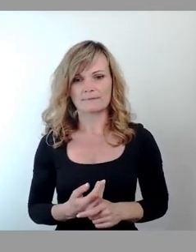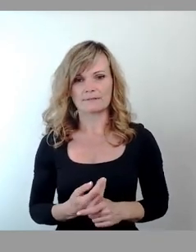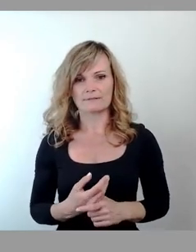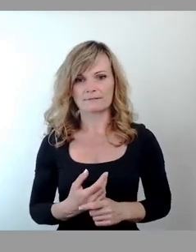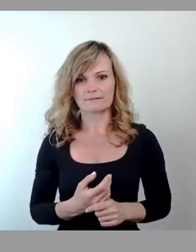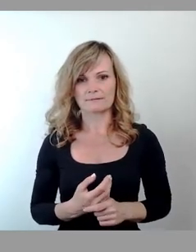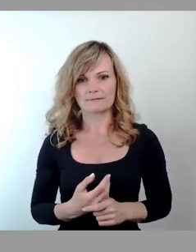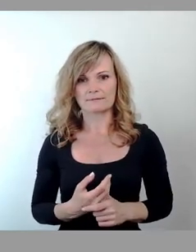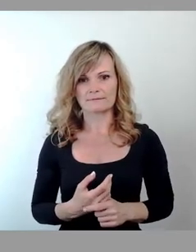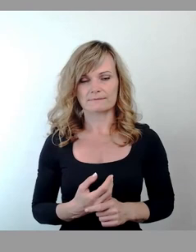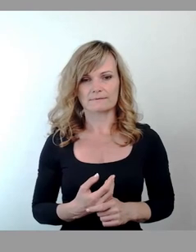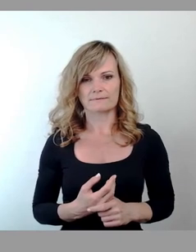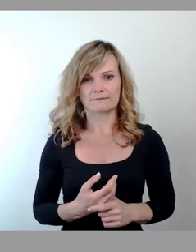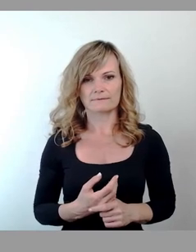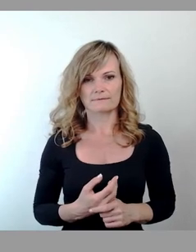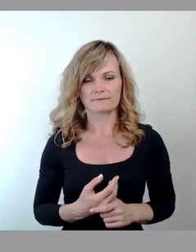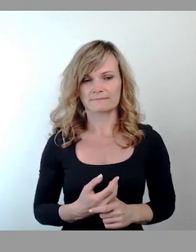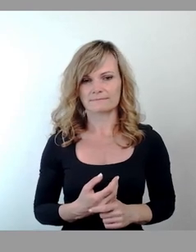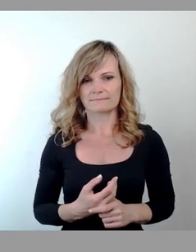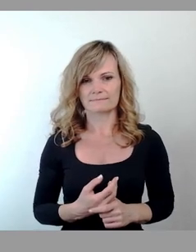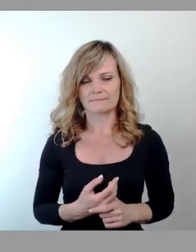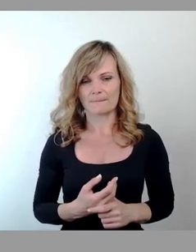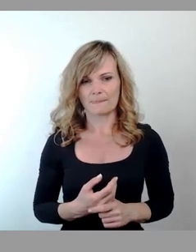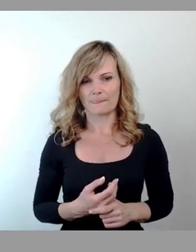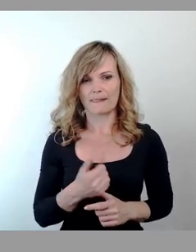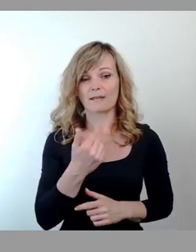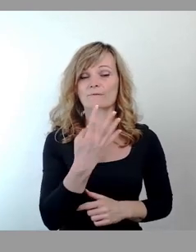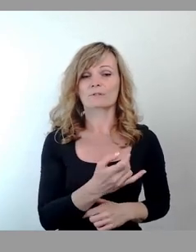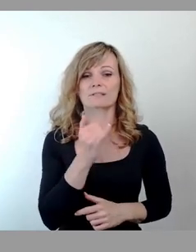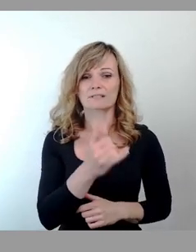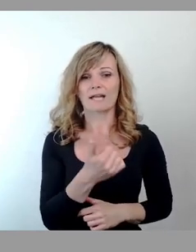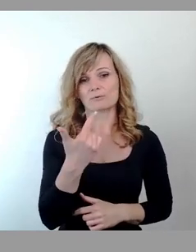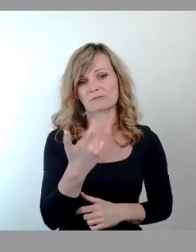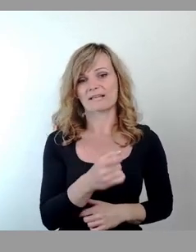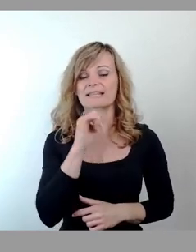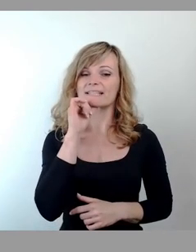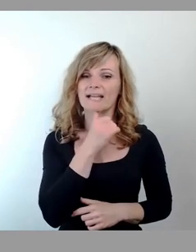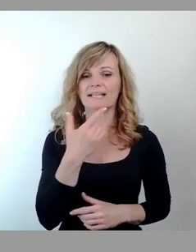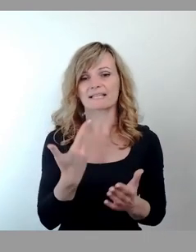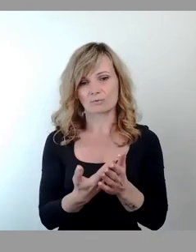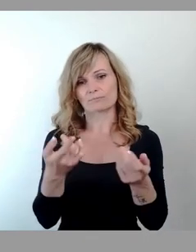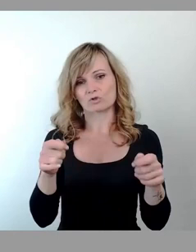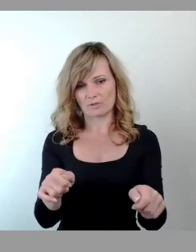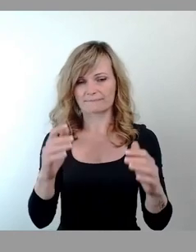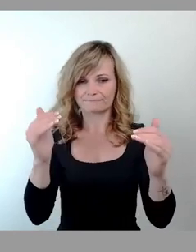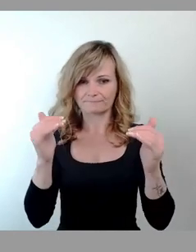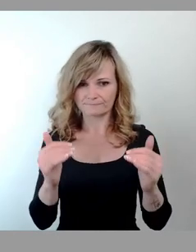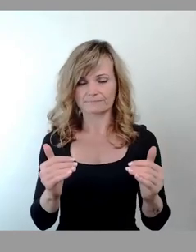Bei 41 Ja, 21 Nein, so beschlossen. Und wir kommen zum